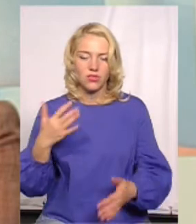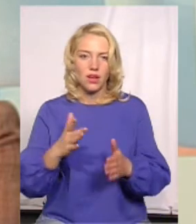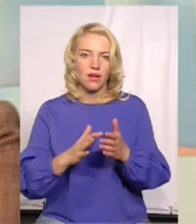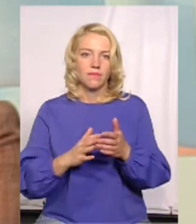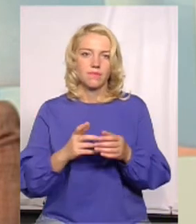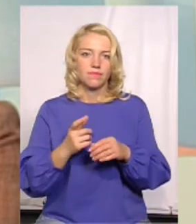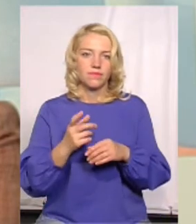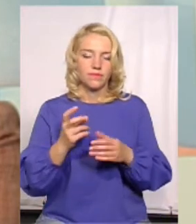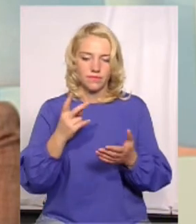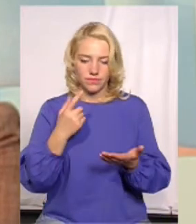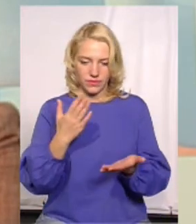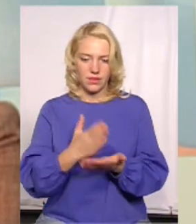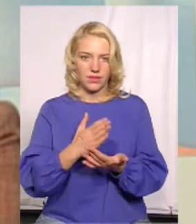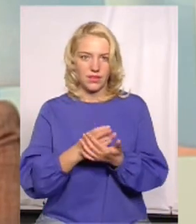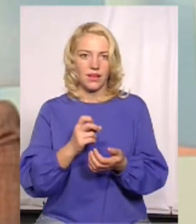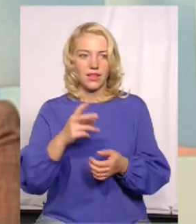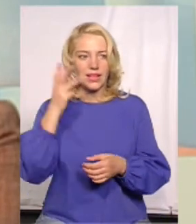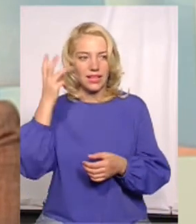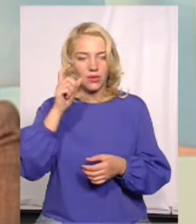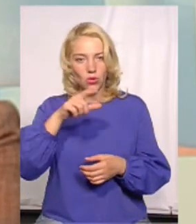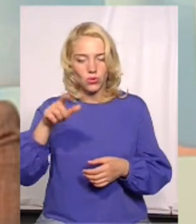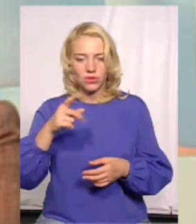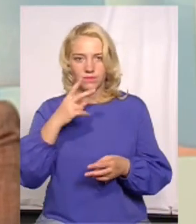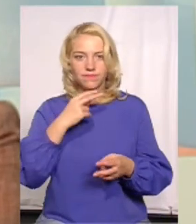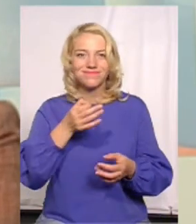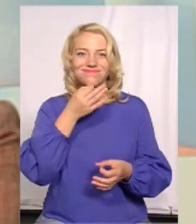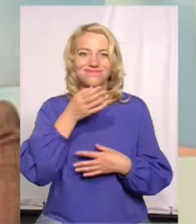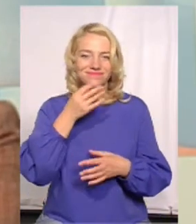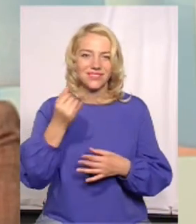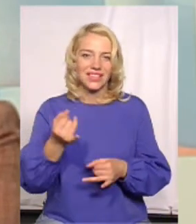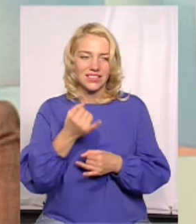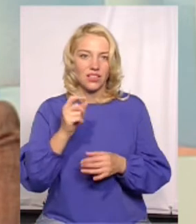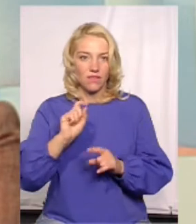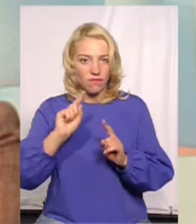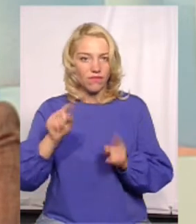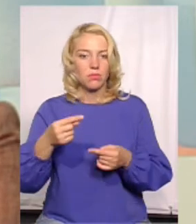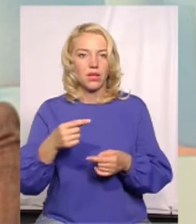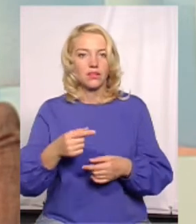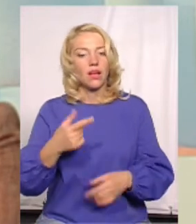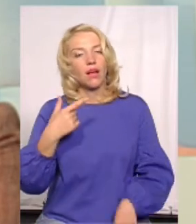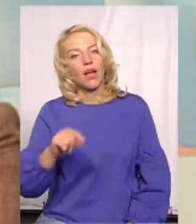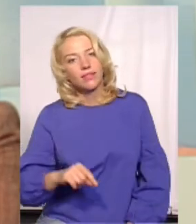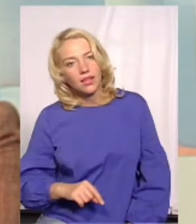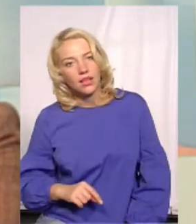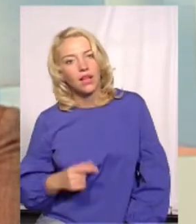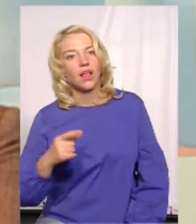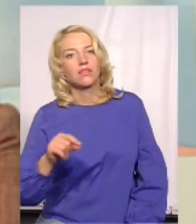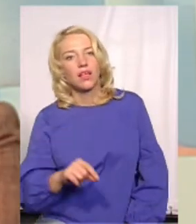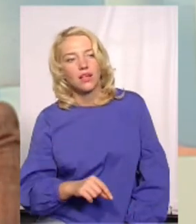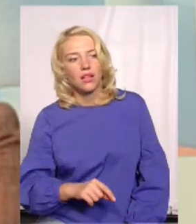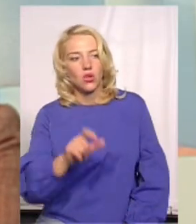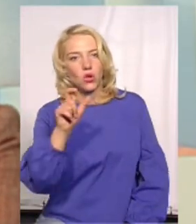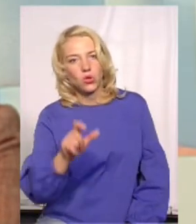настільки загорілися його історією, що вже, я би сказав, вимагають. А де Хмельвумен? А де антигерой? Ти